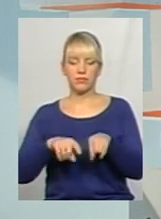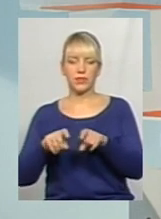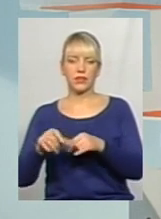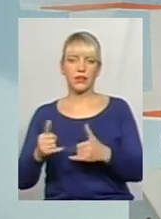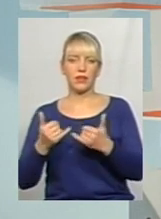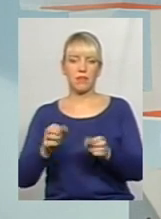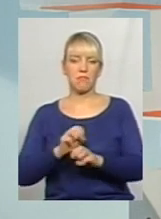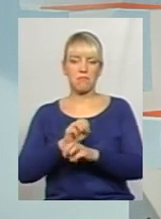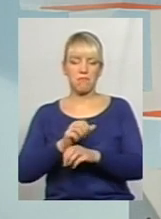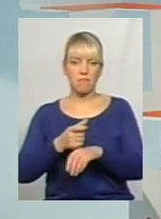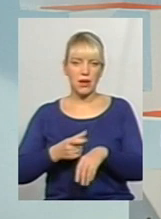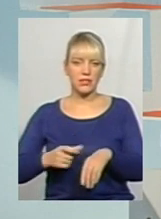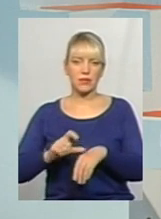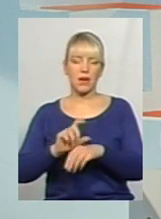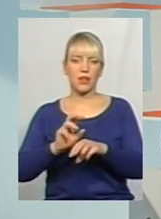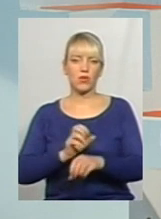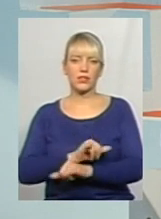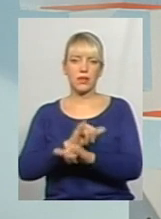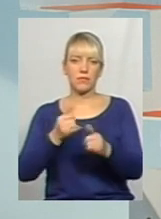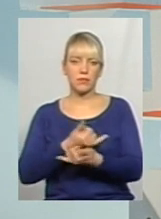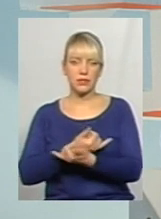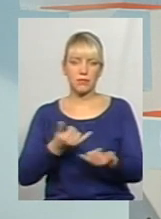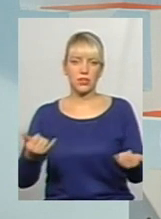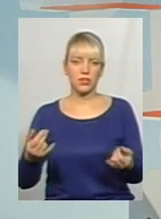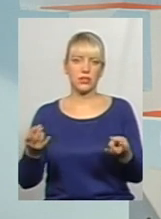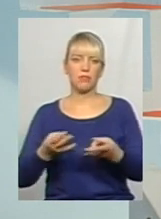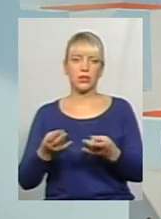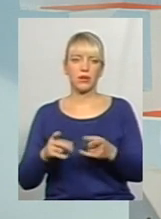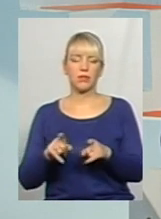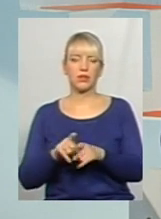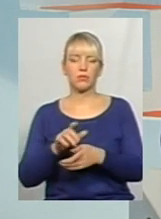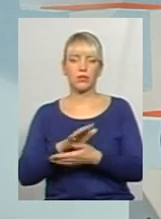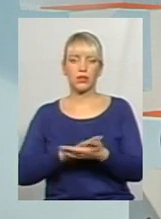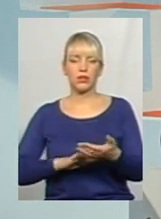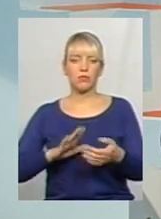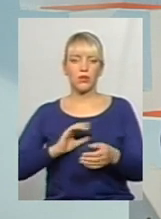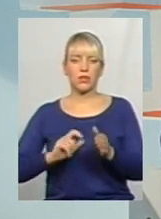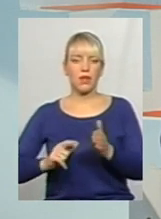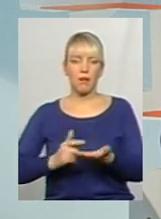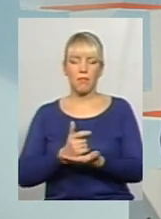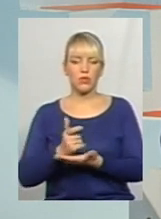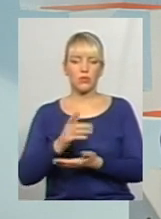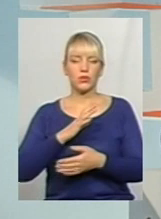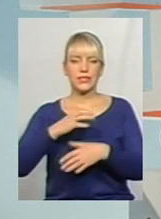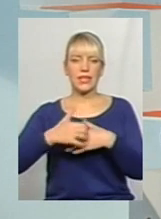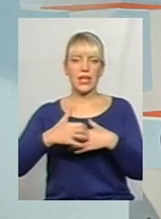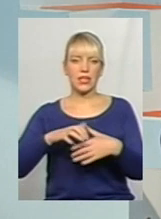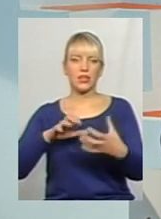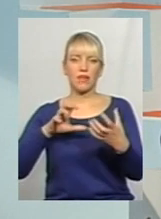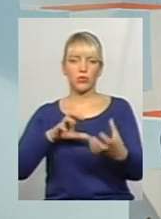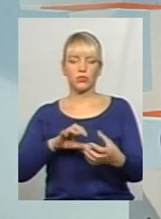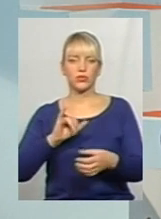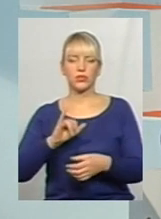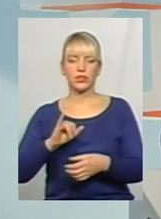забезпечення потреб. В подальшому на маршрутах були розставлені автобуси середнього класу, ну і вже